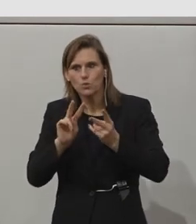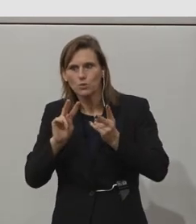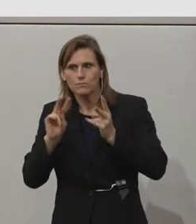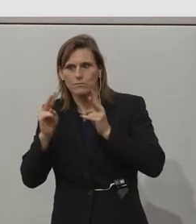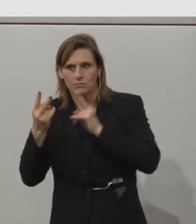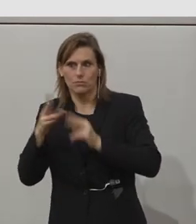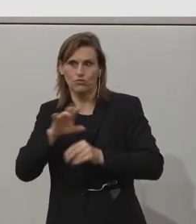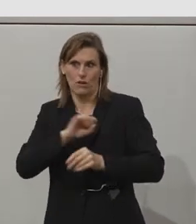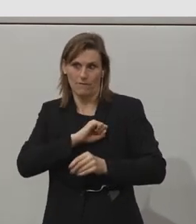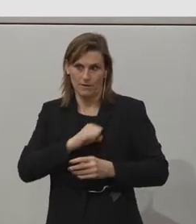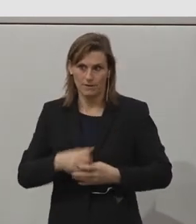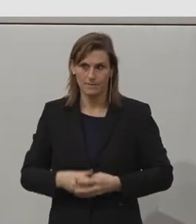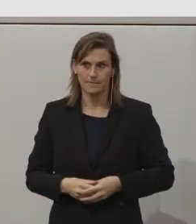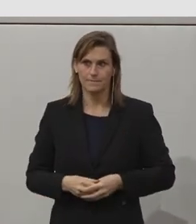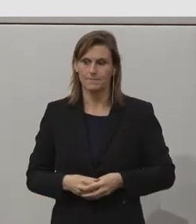auch gelingt.